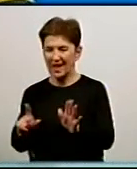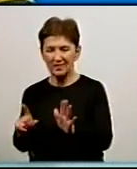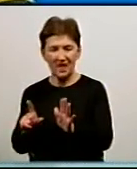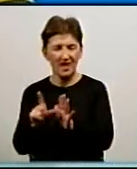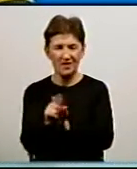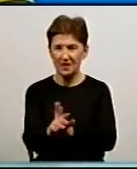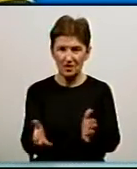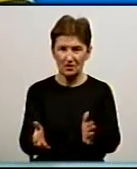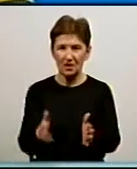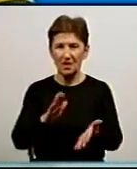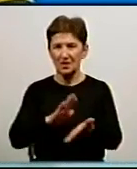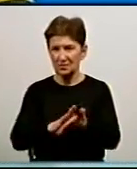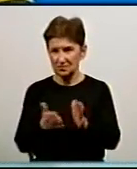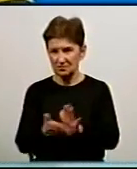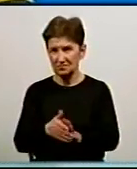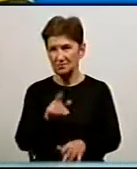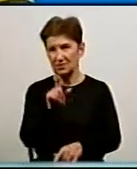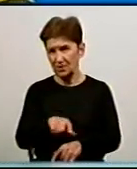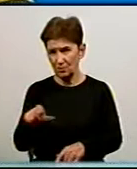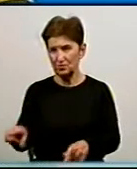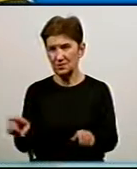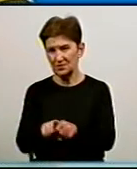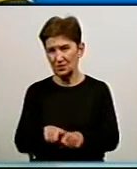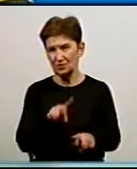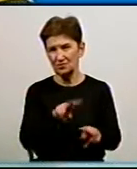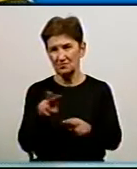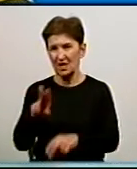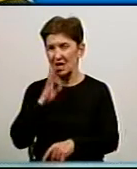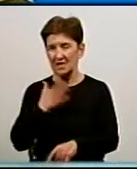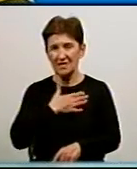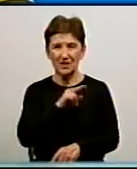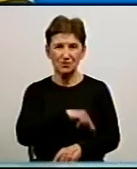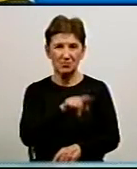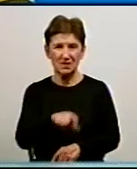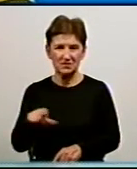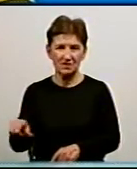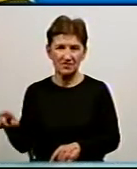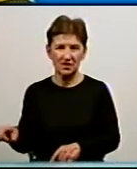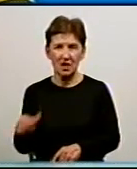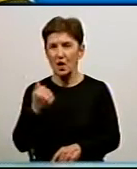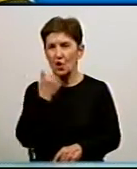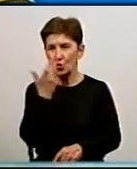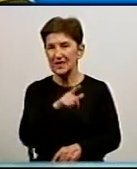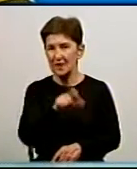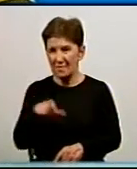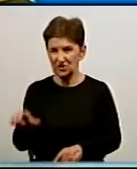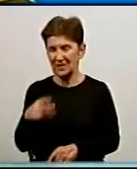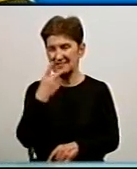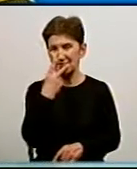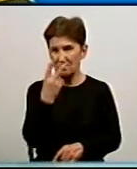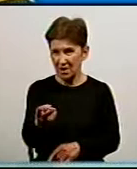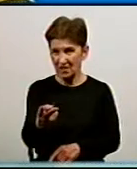Тобто, це теж самі мешканці мають слідкувати за цим. Ну, наші працівники, ми слідкуємо, але коли мешканці бачать, що